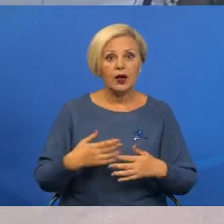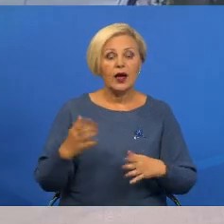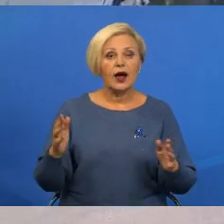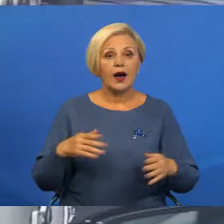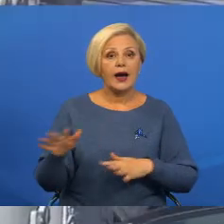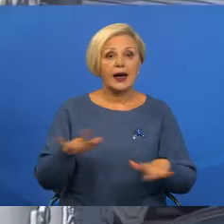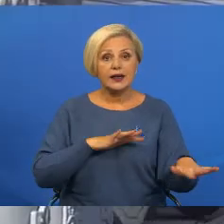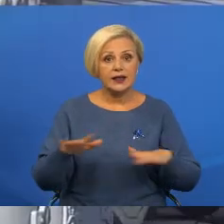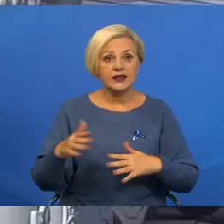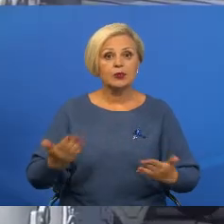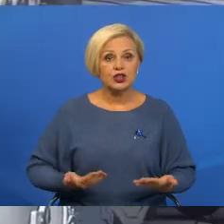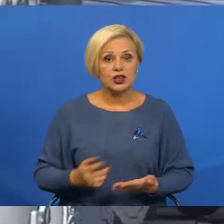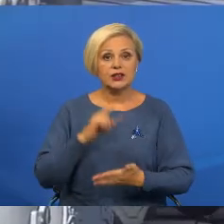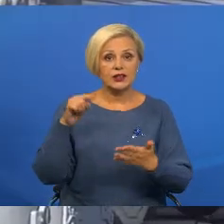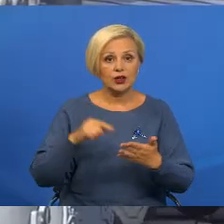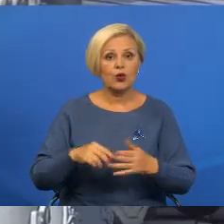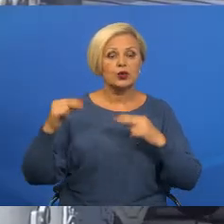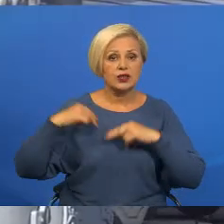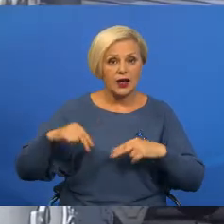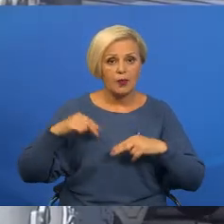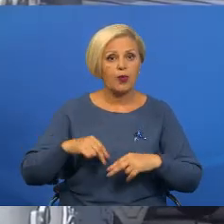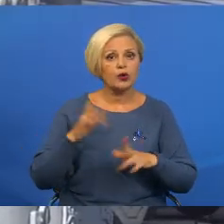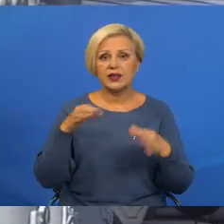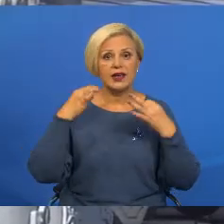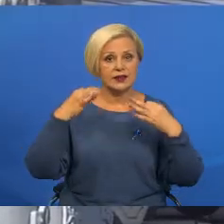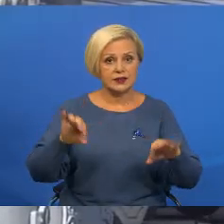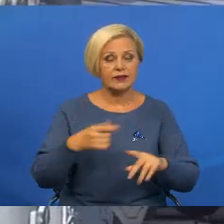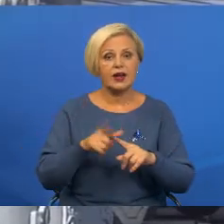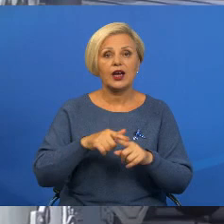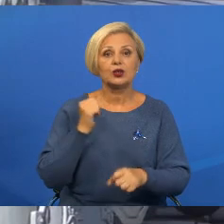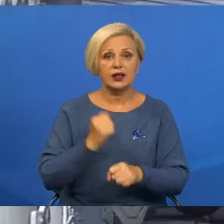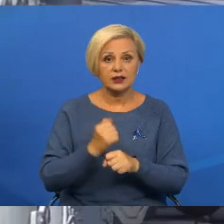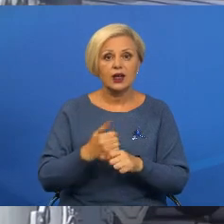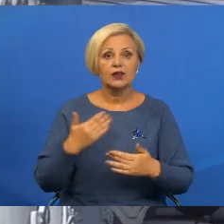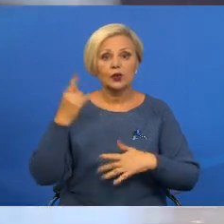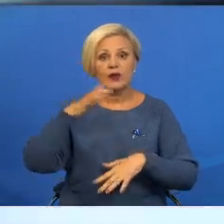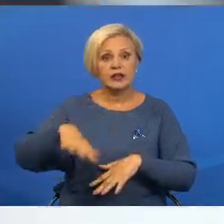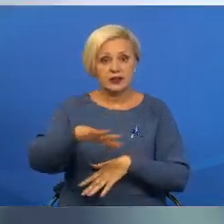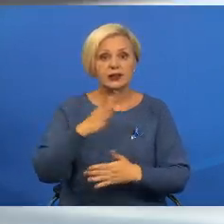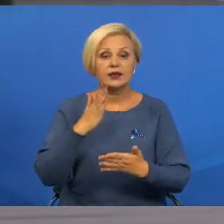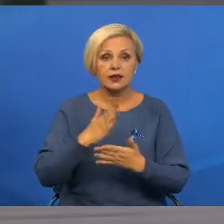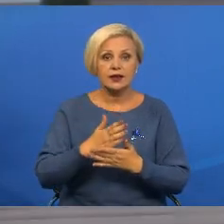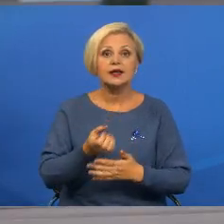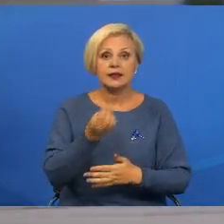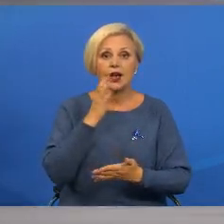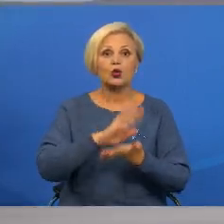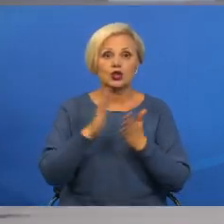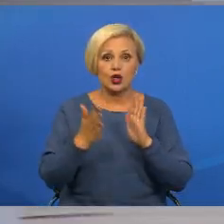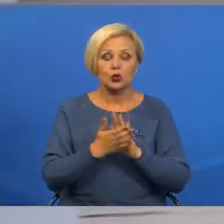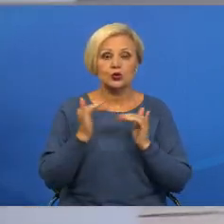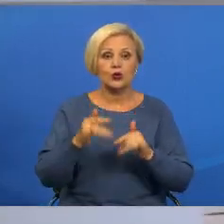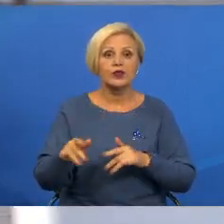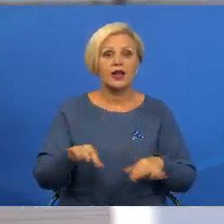городского життя, праца и многие иншие факторы не дозволяют их это зарабить. Але у нашей краине есть сприяльные умовы для